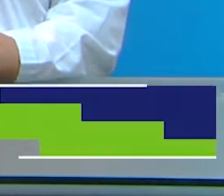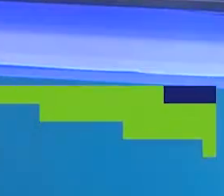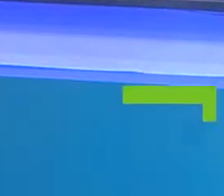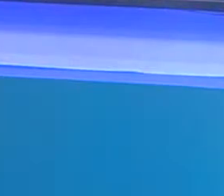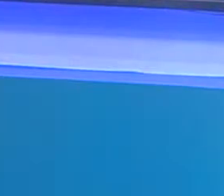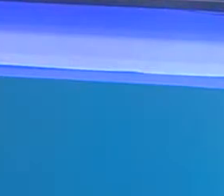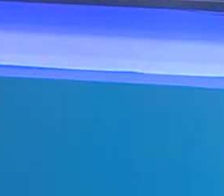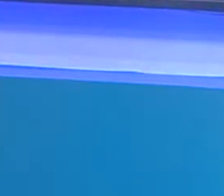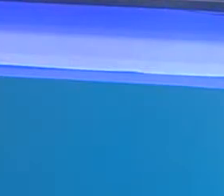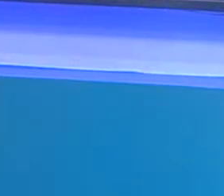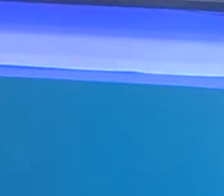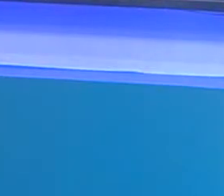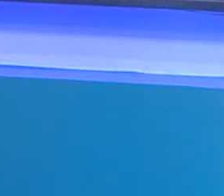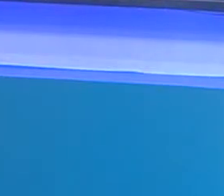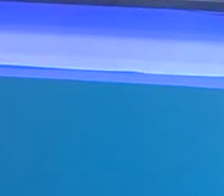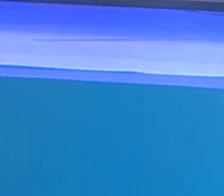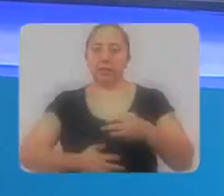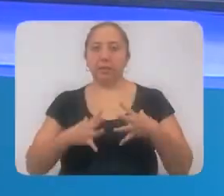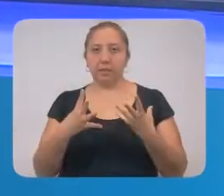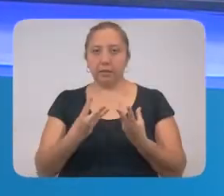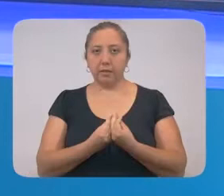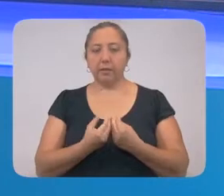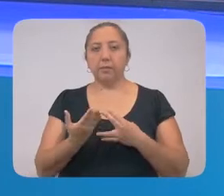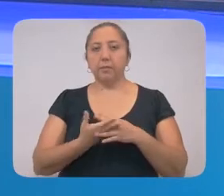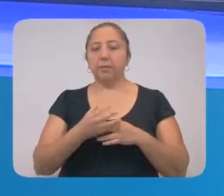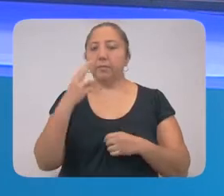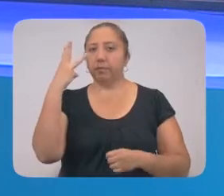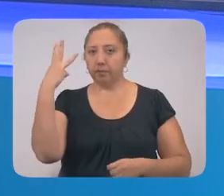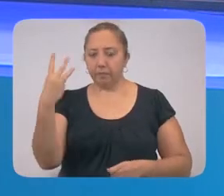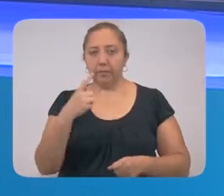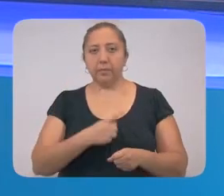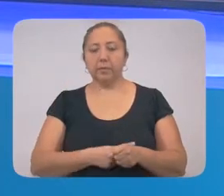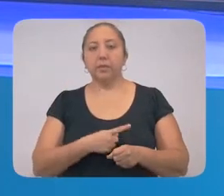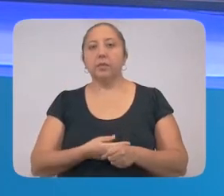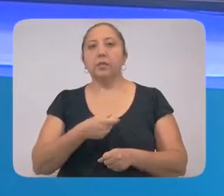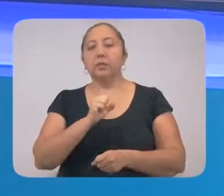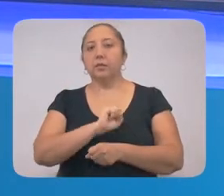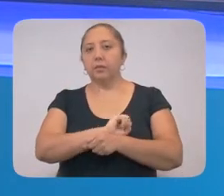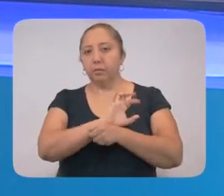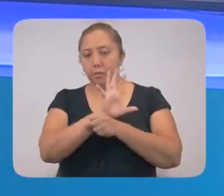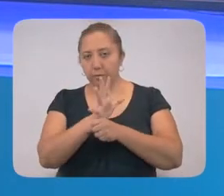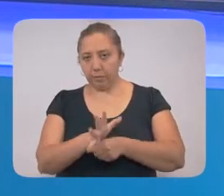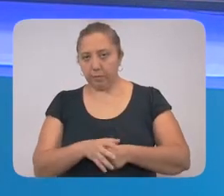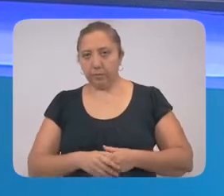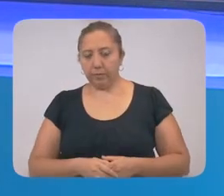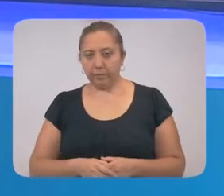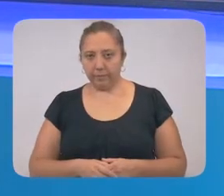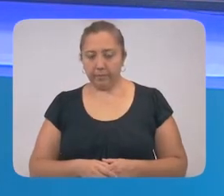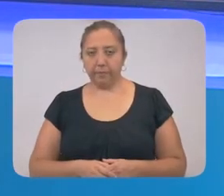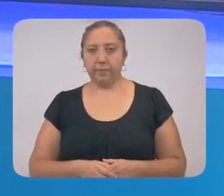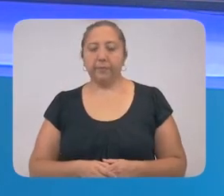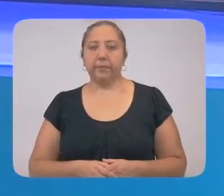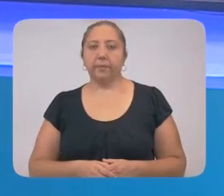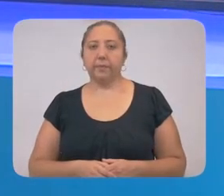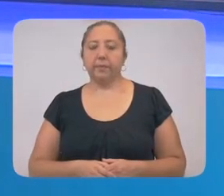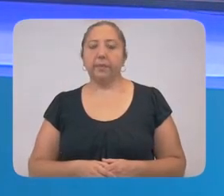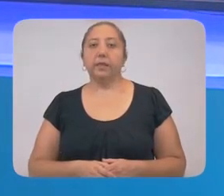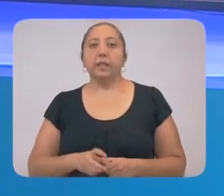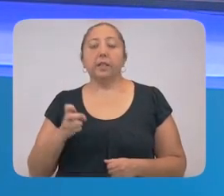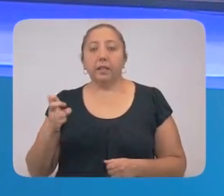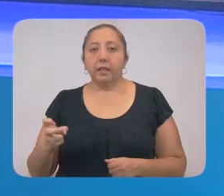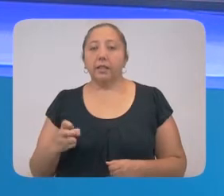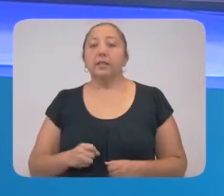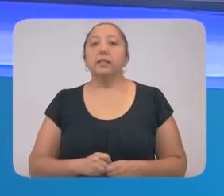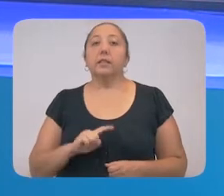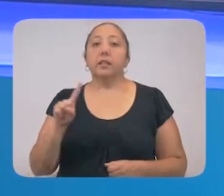noxazbenzilil ukitpahaltulak altúxe. Le olal, zoku hez el hegelaz nukbezahil, tialu helzal ubingle kohanila. Bello, umolailo toho